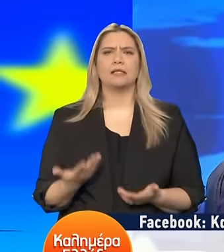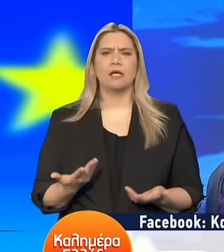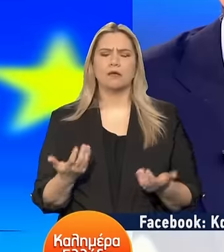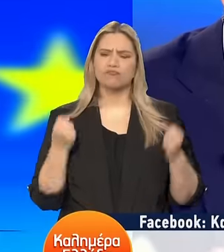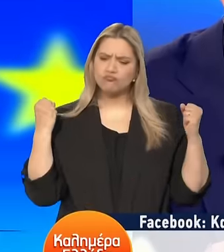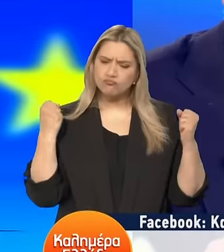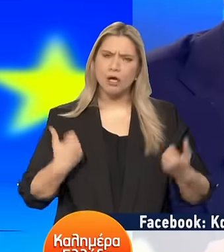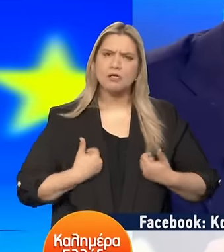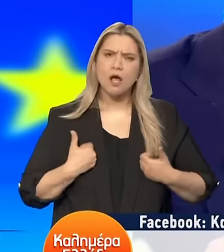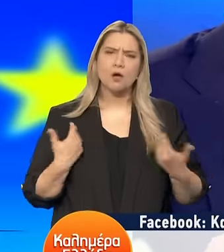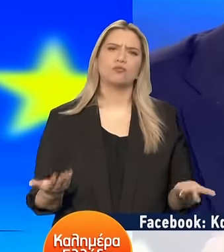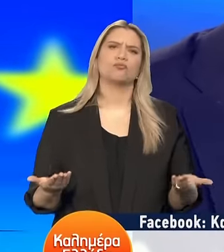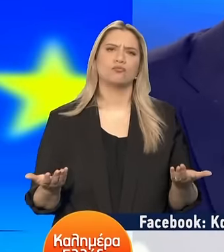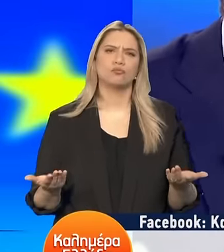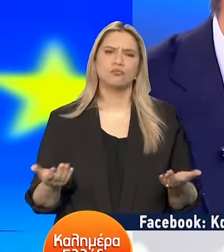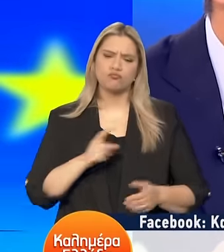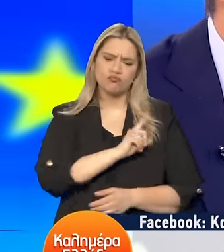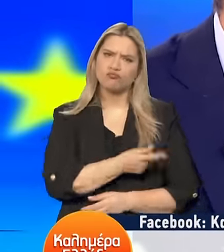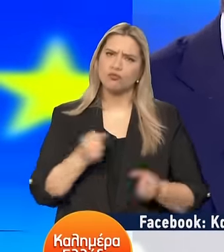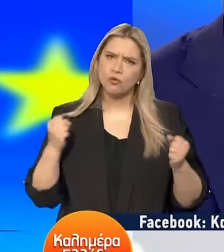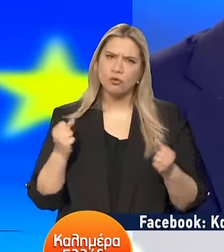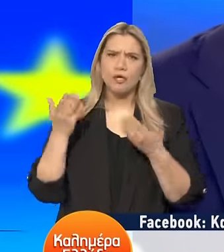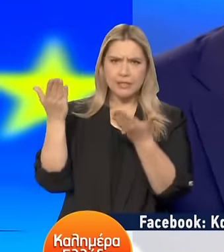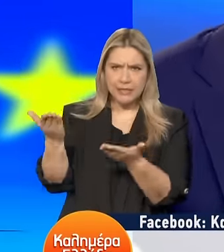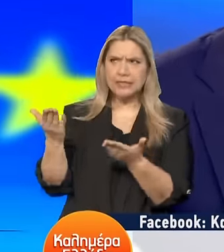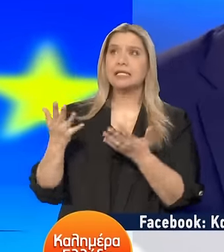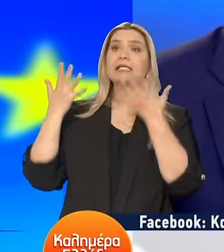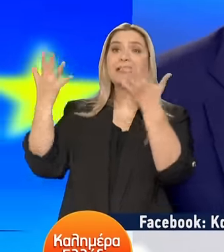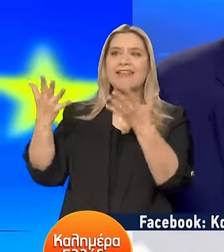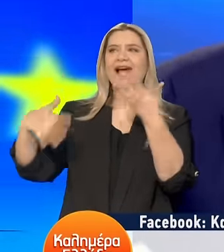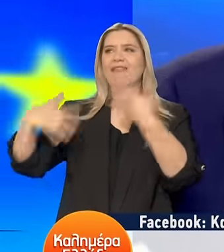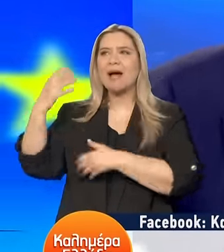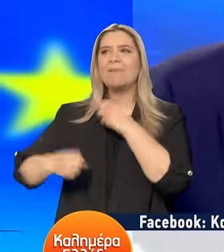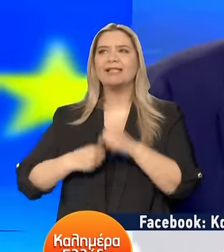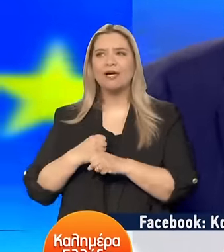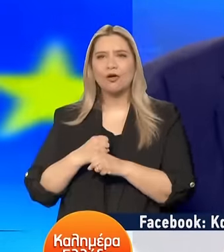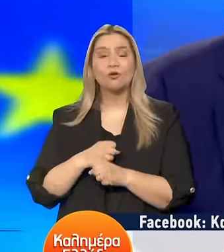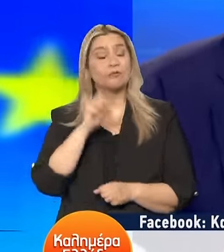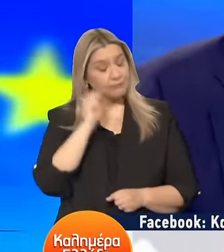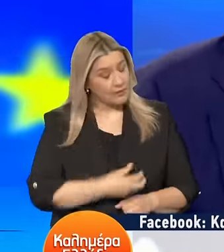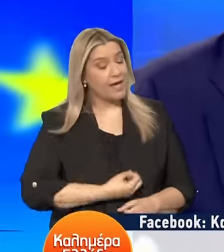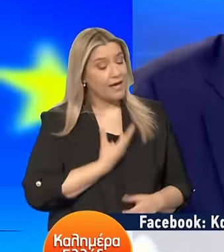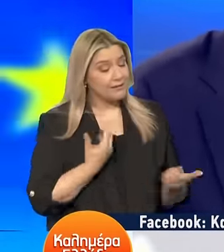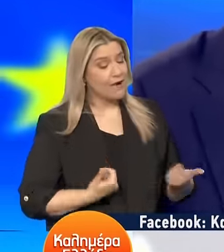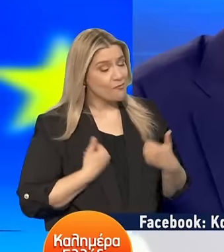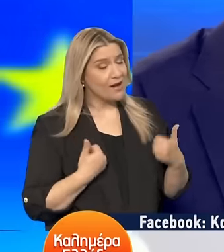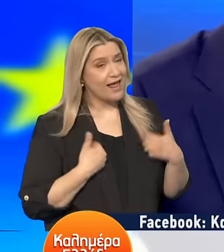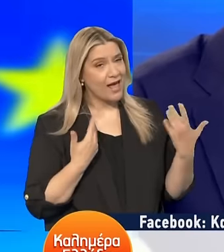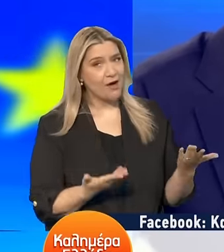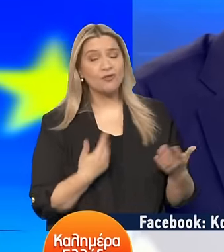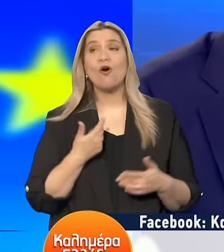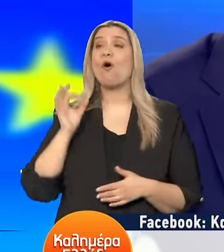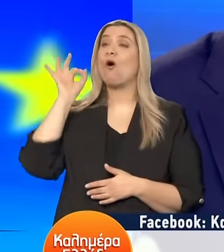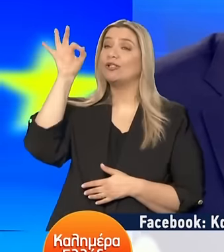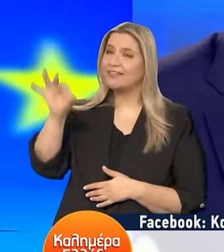δυνατός Και εσείς κύριε Παπαδάκη σε 10 χρόνια 15 από τώρα τα ίδια θα λέτε Έτσι δεν είναι Όταν θα φτάσετε στα